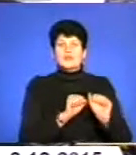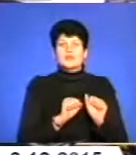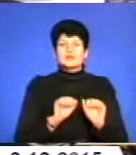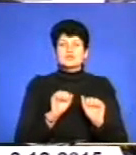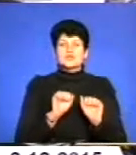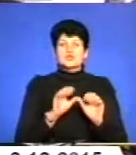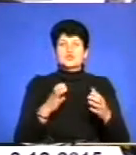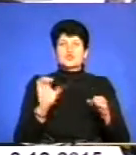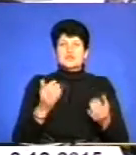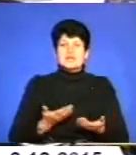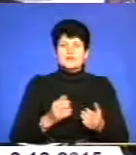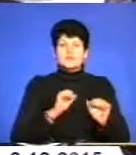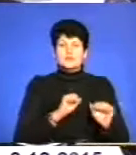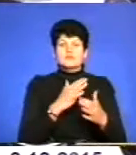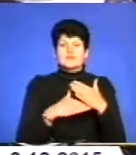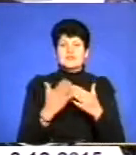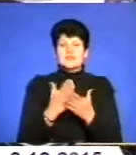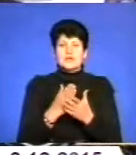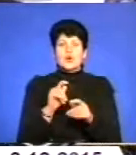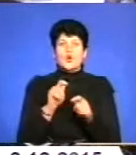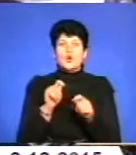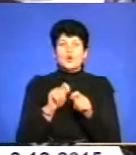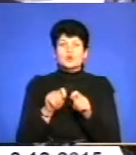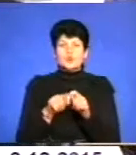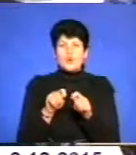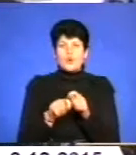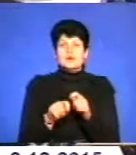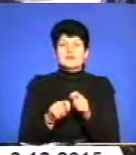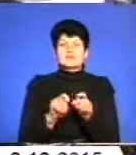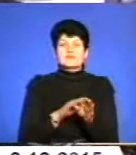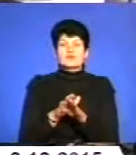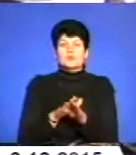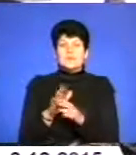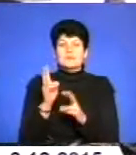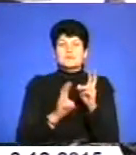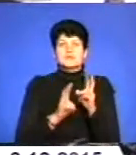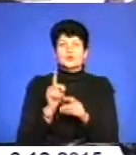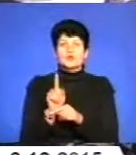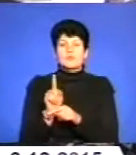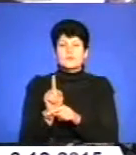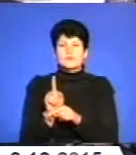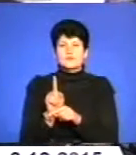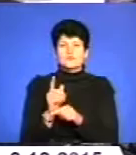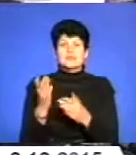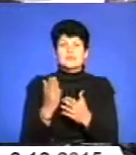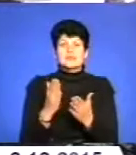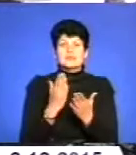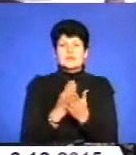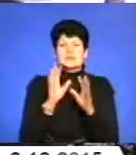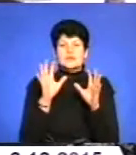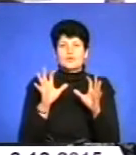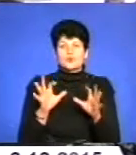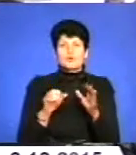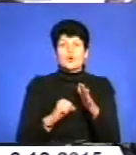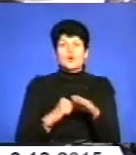із напрямків діяльності є контроль за виконанням підприємствами нормативу, який встановлений законом про